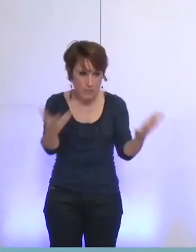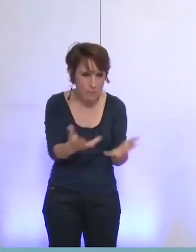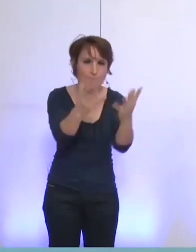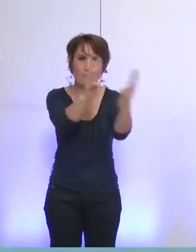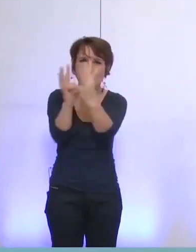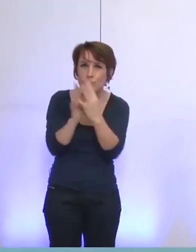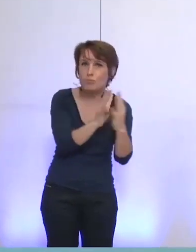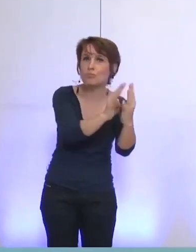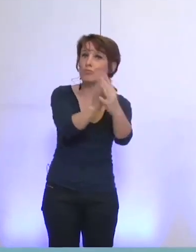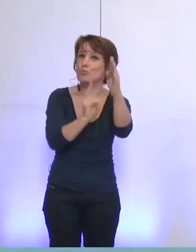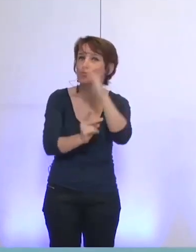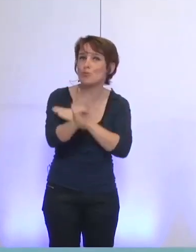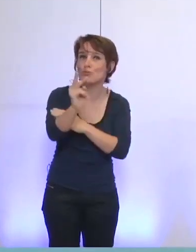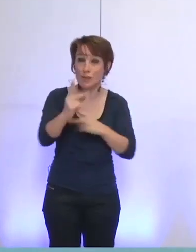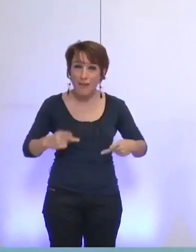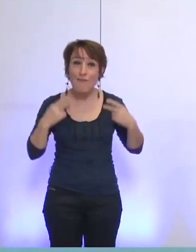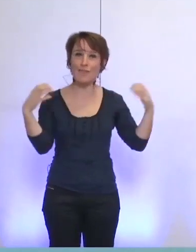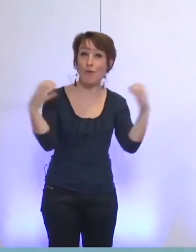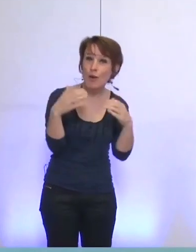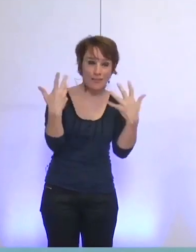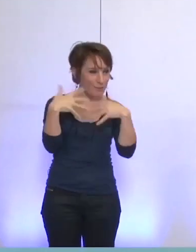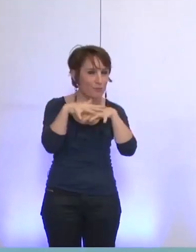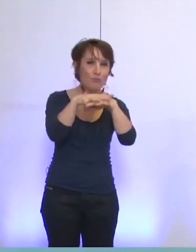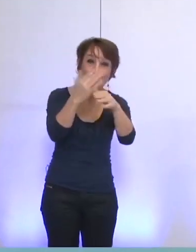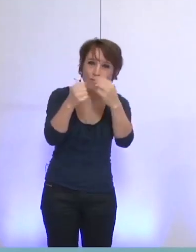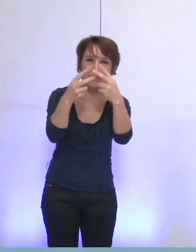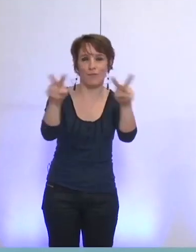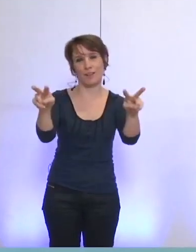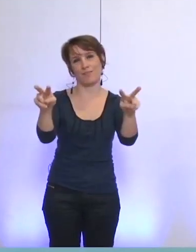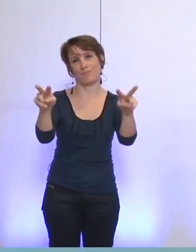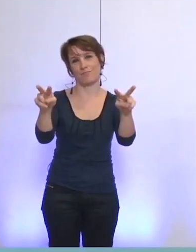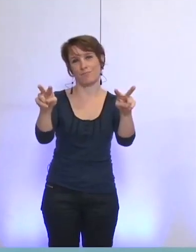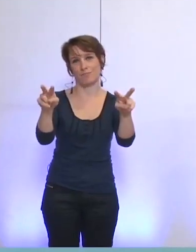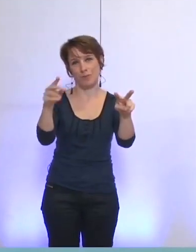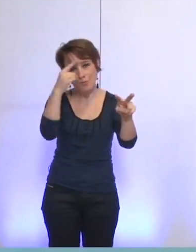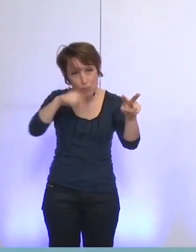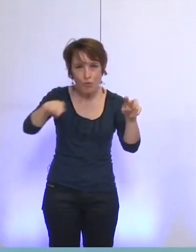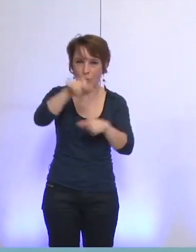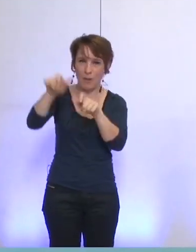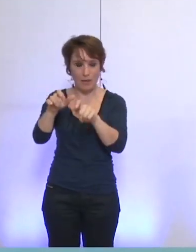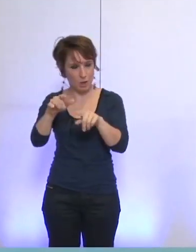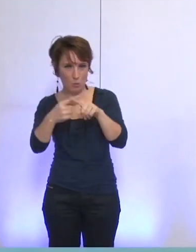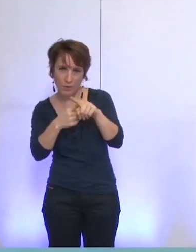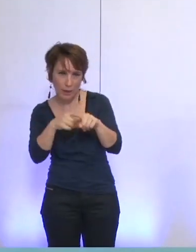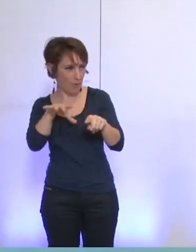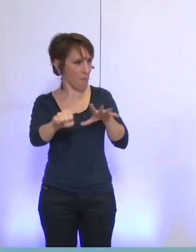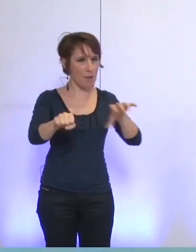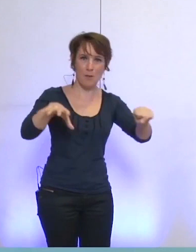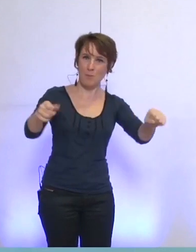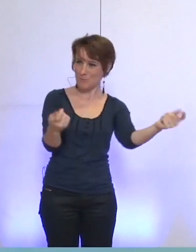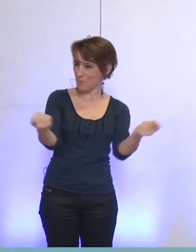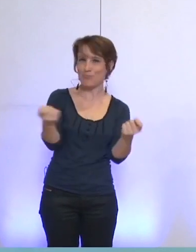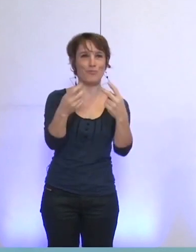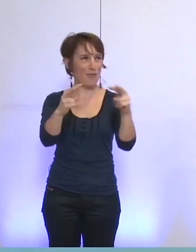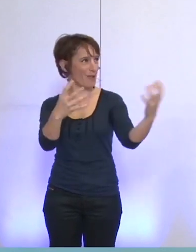et de vie collective à l'intérieur de la ville que les habitants se réapproprient. Nous aurons également une